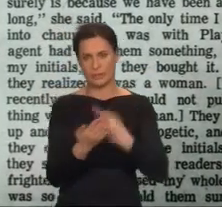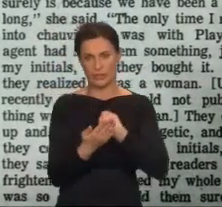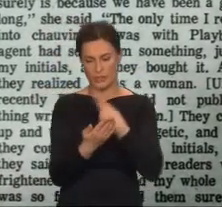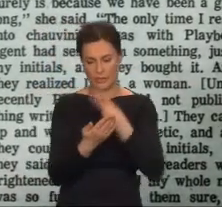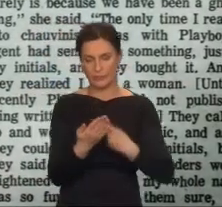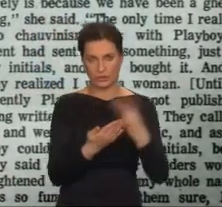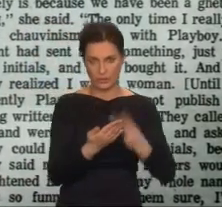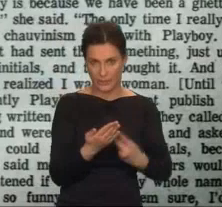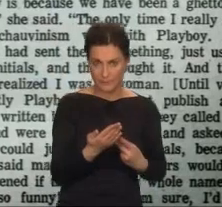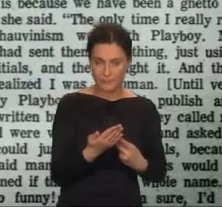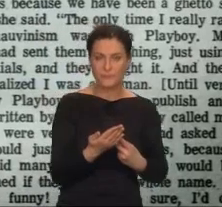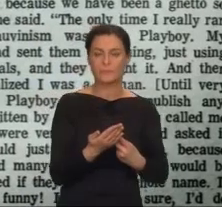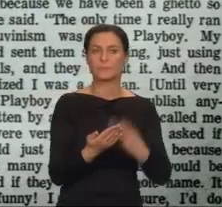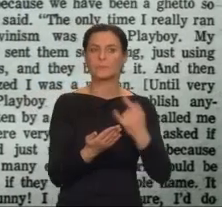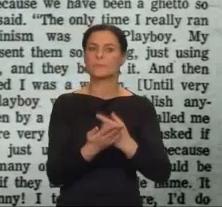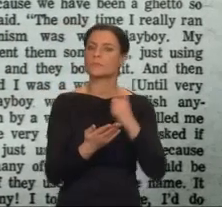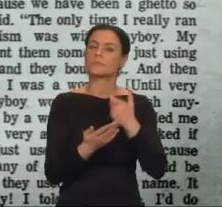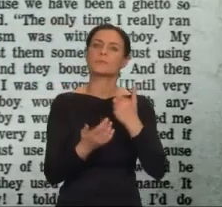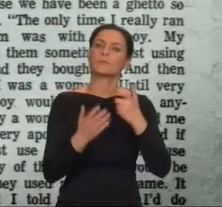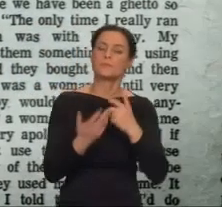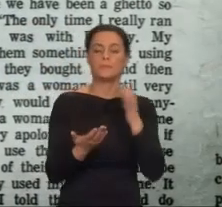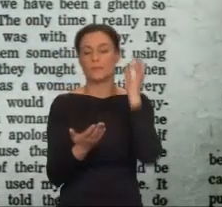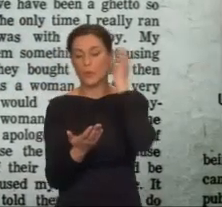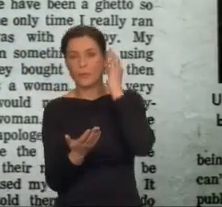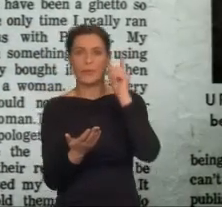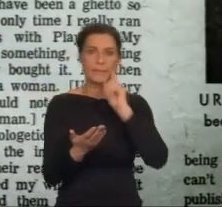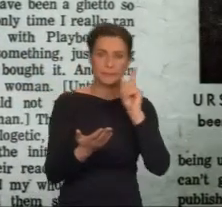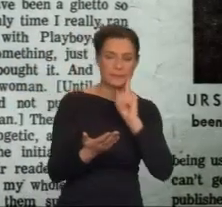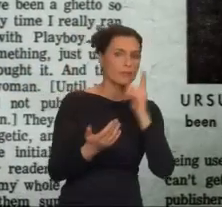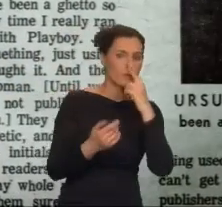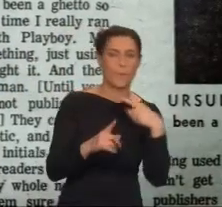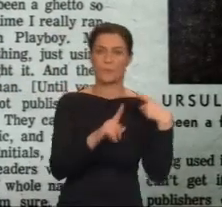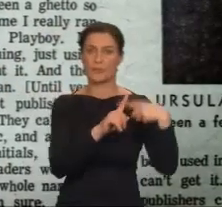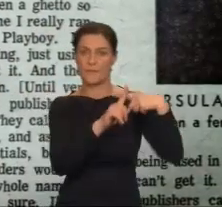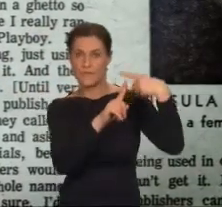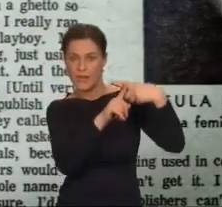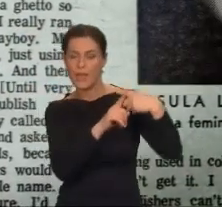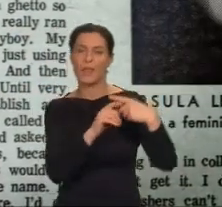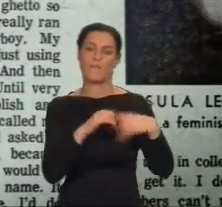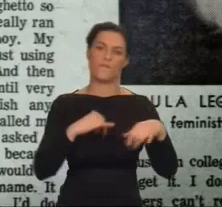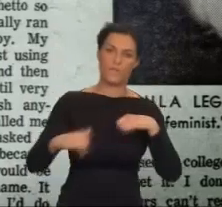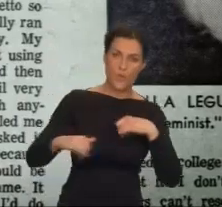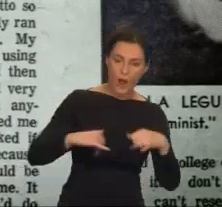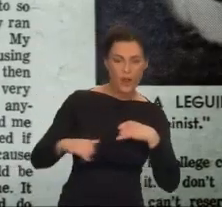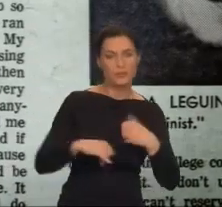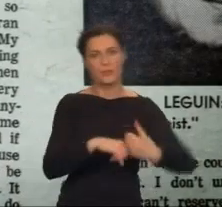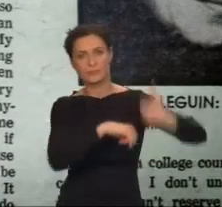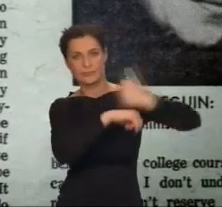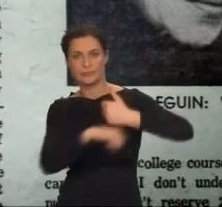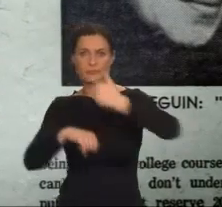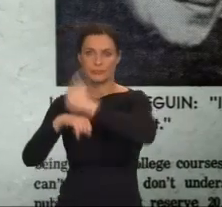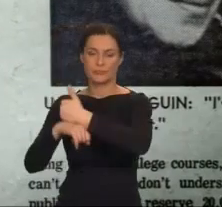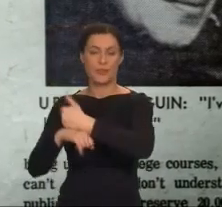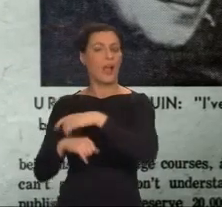Należało rozważyć w kategoriach płci przywileje, władze i dominację, czego literatura fantasy